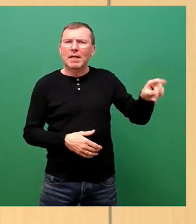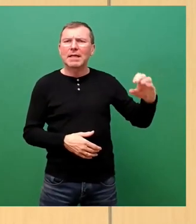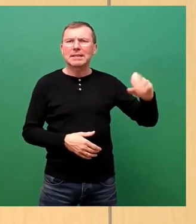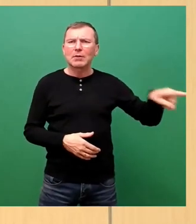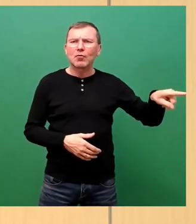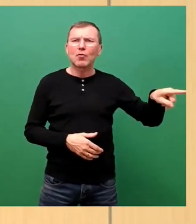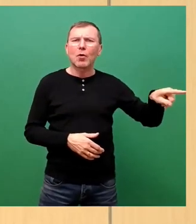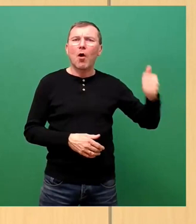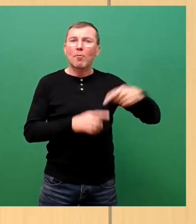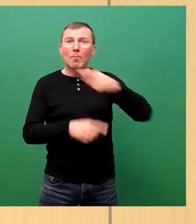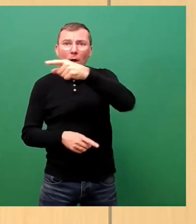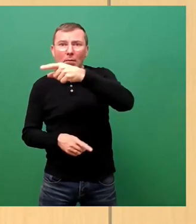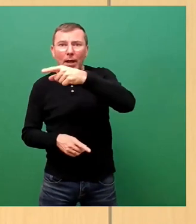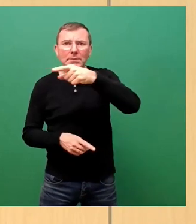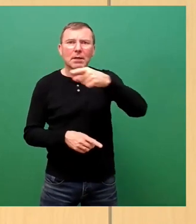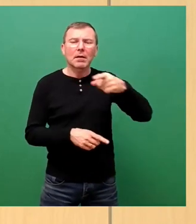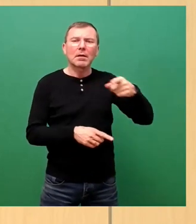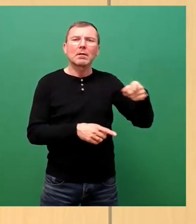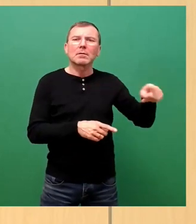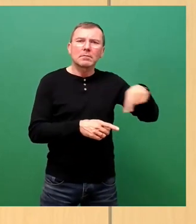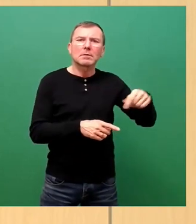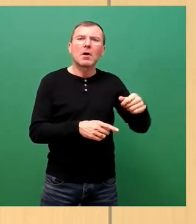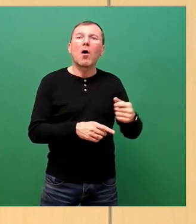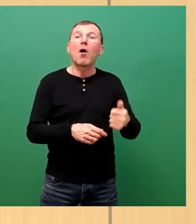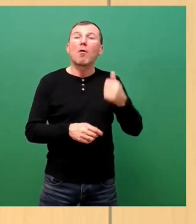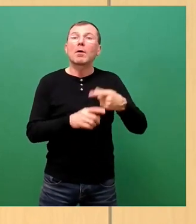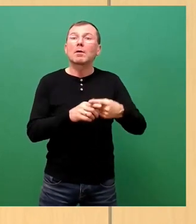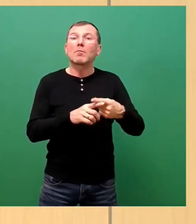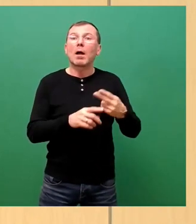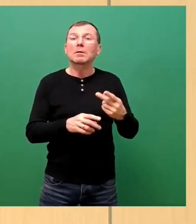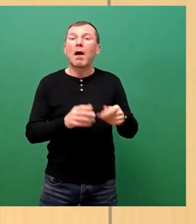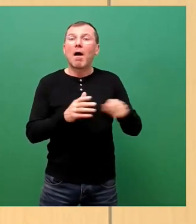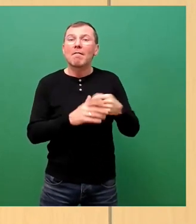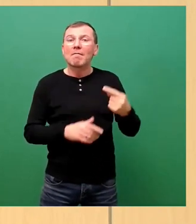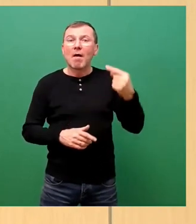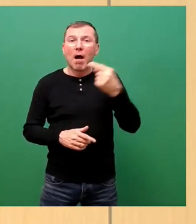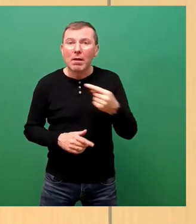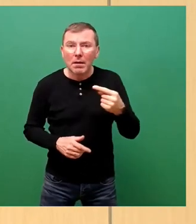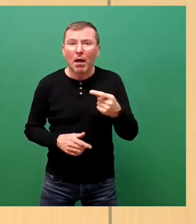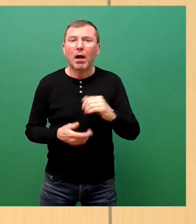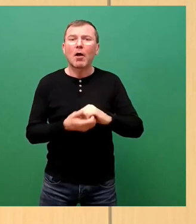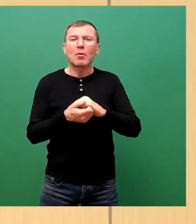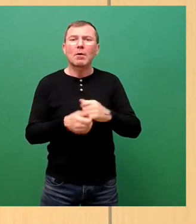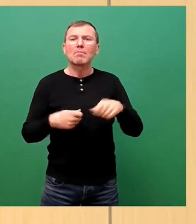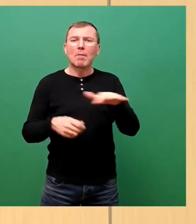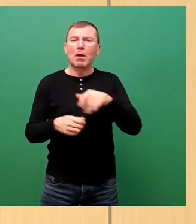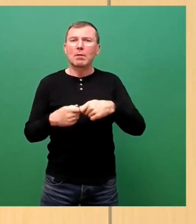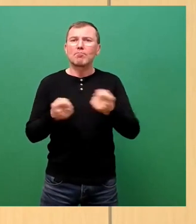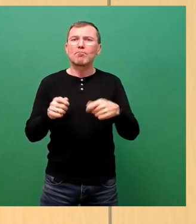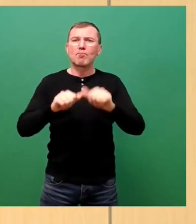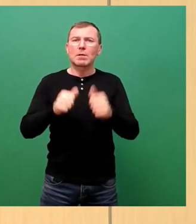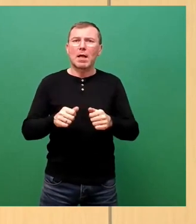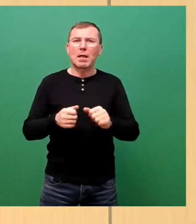Oberbürgermeister in einem Oberbürgermeisterwahljahr das kooperative Baulandmodell zerschießen. Da sage ich mal,